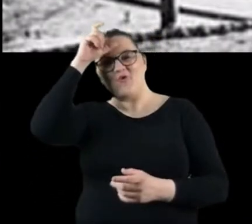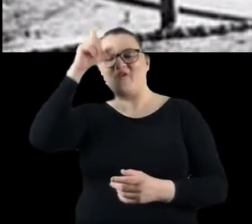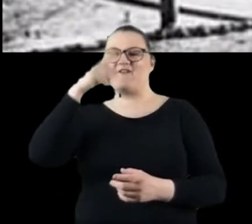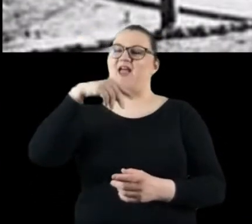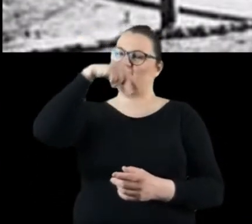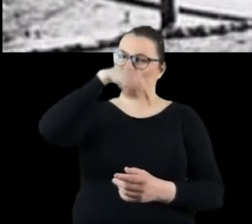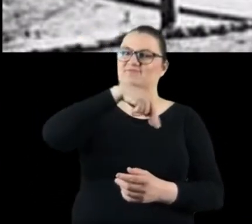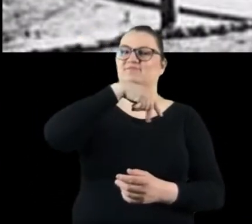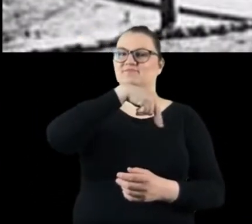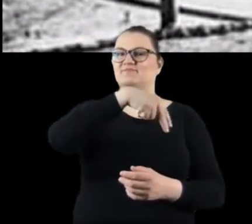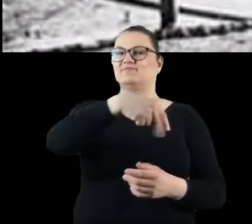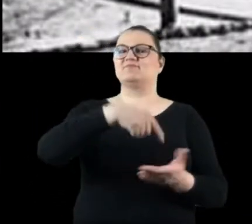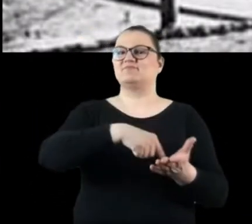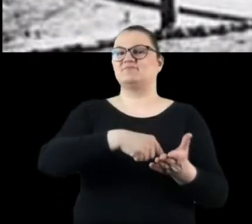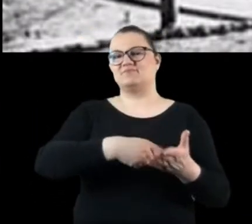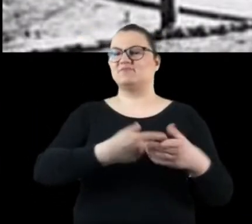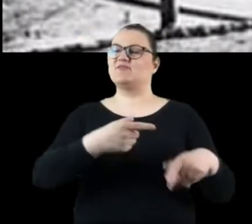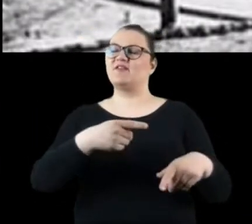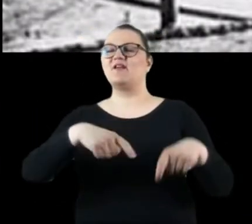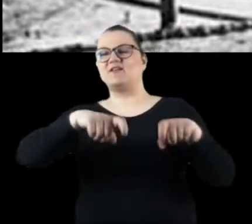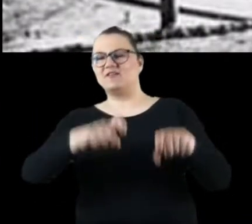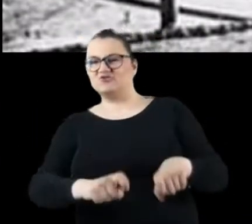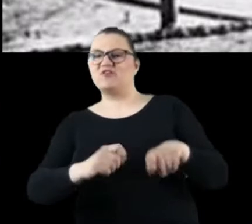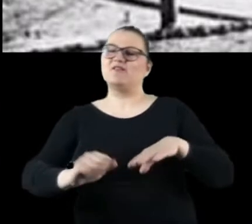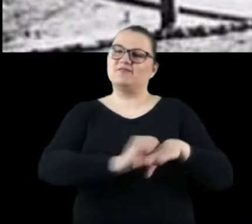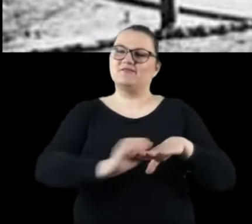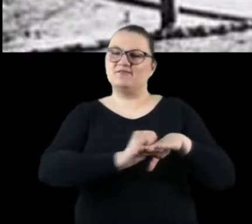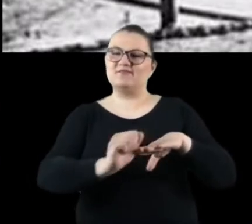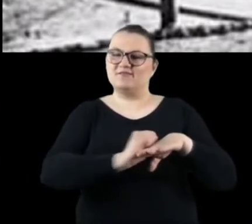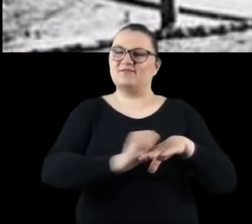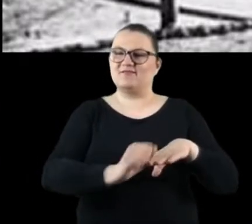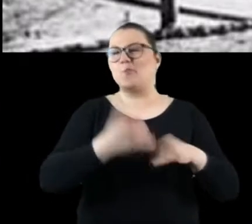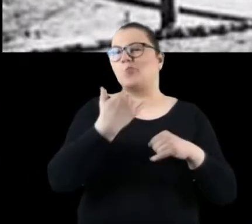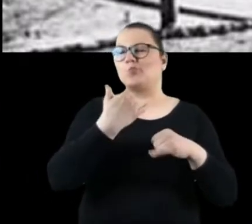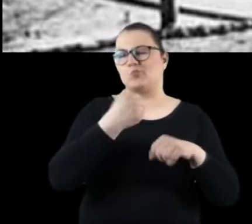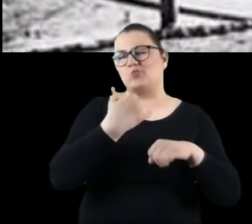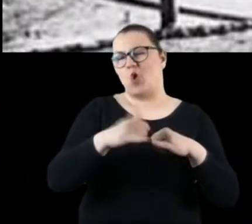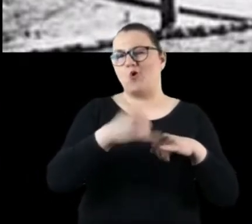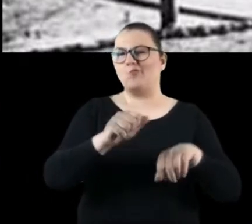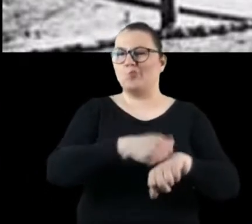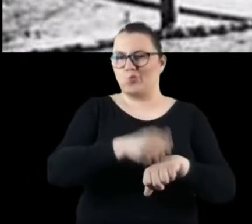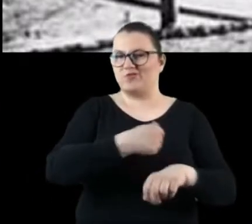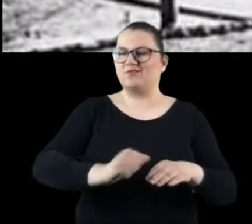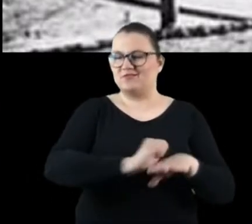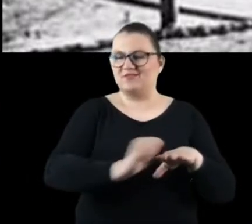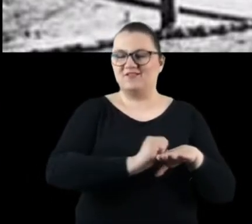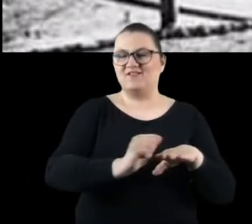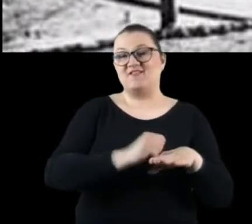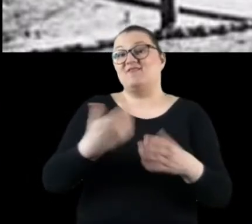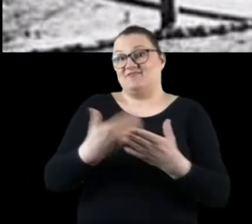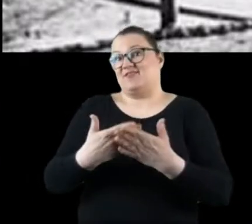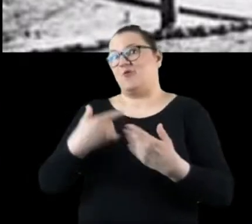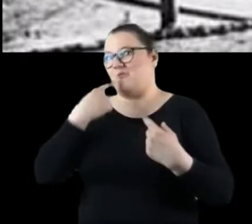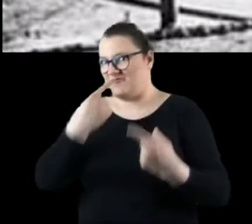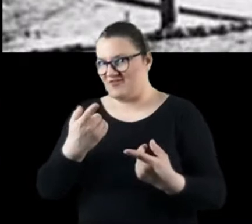korzystającego z usług tak zwanego pucy buta. Tak jak wspominałam, te czasy naświetlania były dosyć długie.